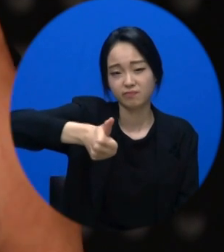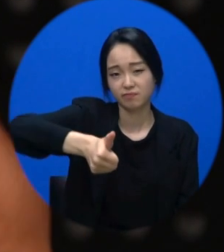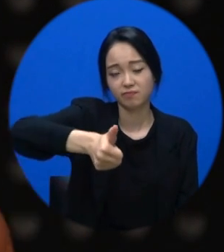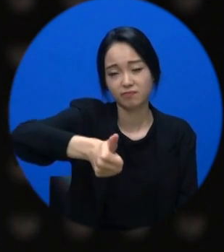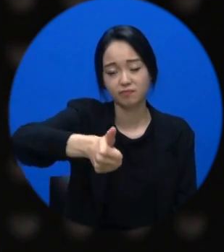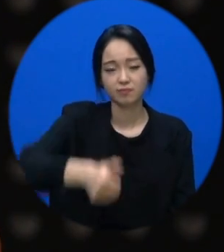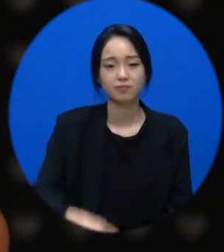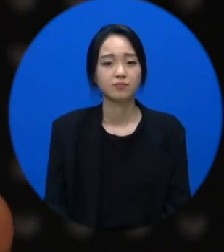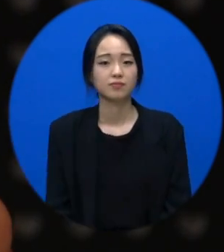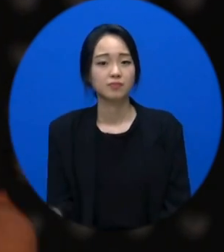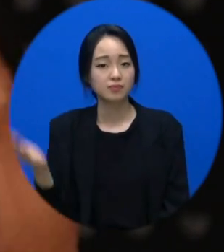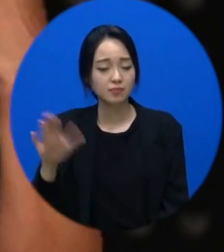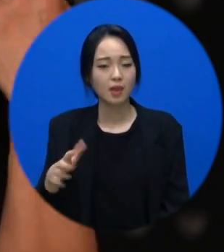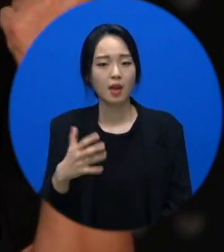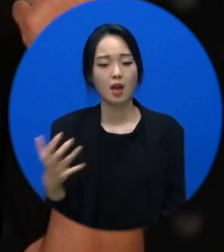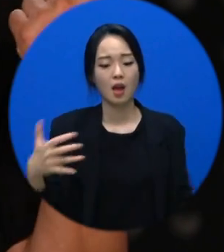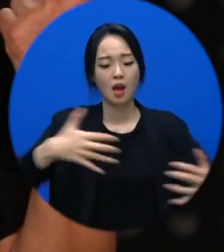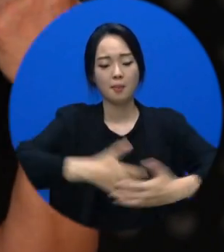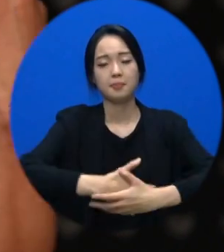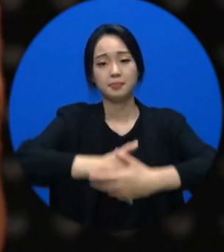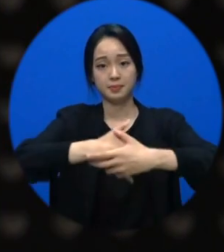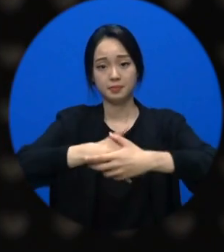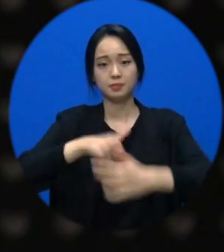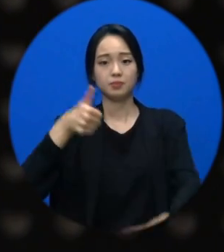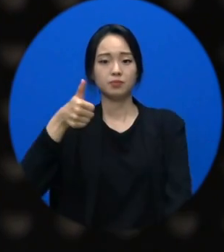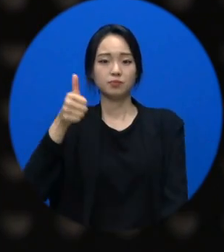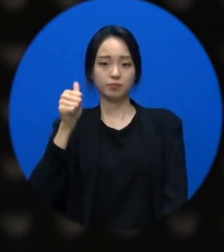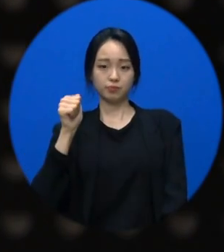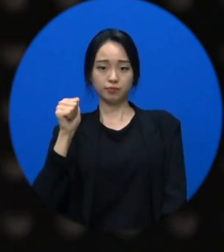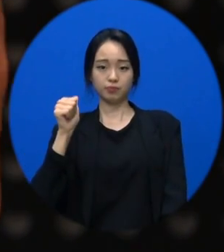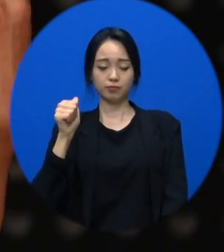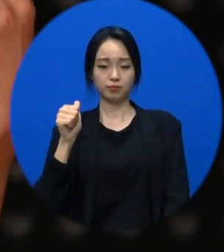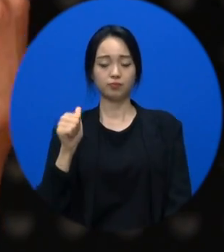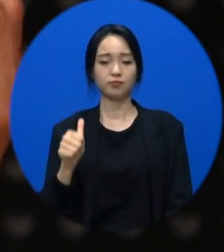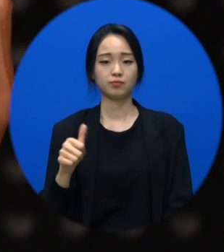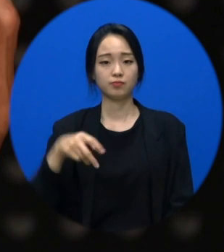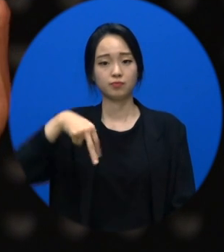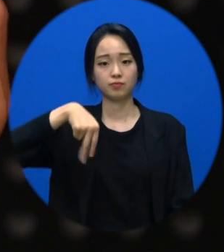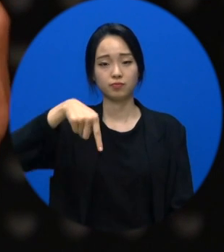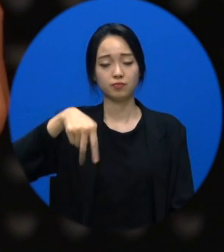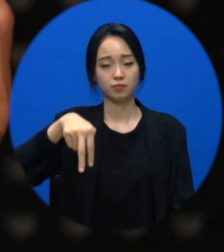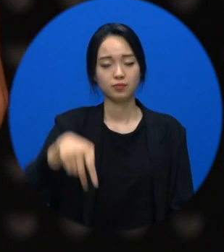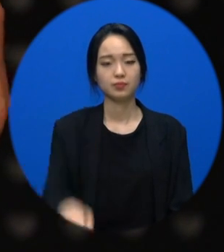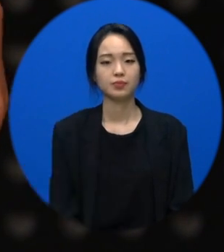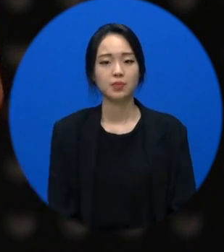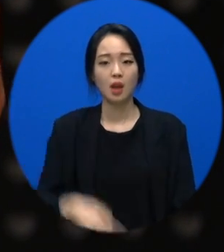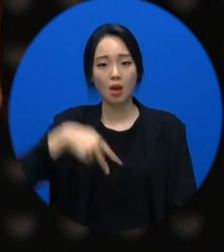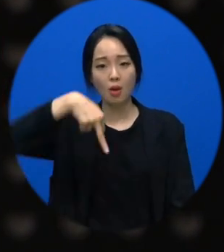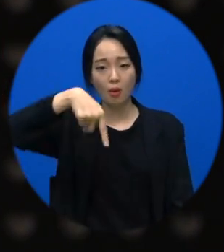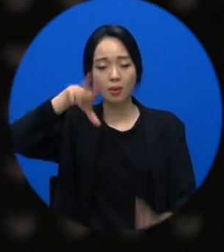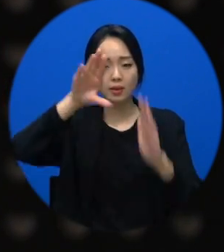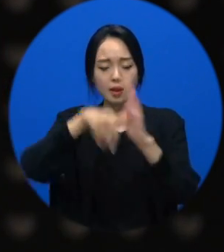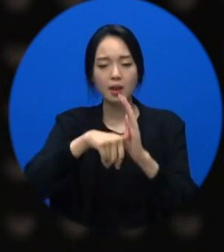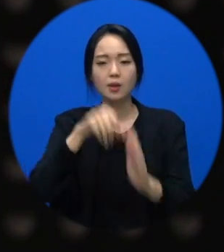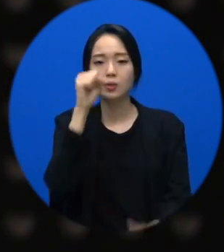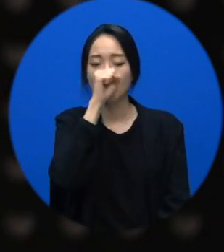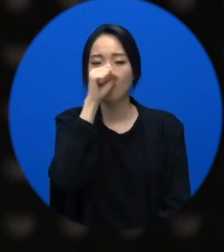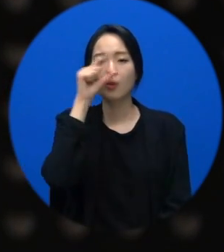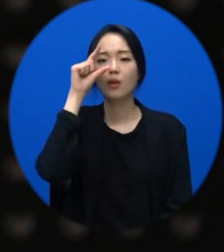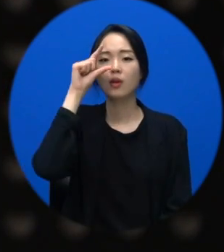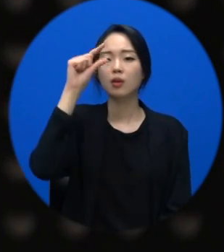메니까 이게 앞으로 기울이지 않으려고 내가 뒤로 이렇게 제껴요. 걷는 데 있어서 가장 좋은 시선은 뭐라고 그러죠? 보통 보행